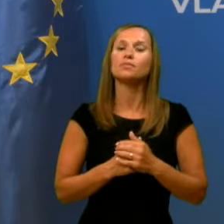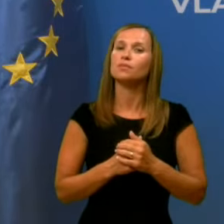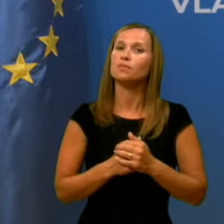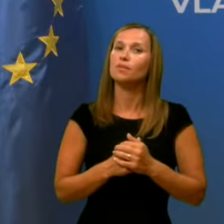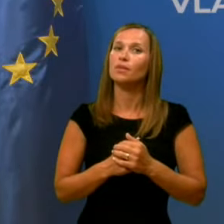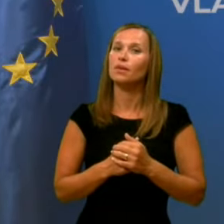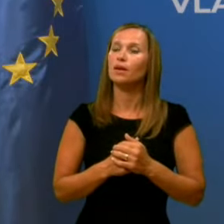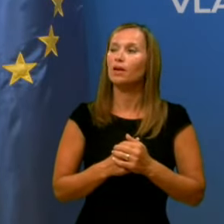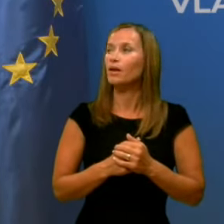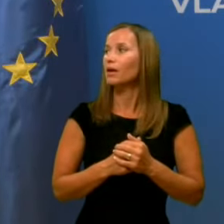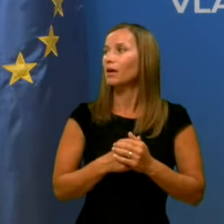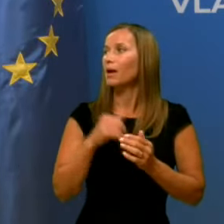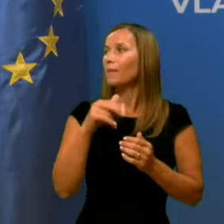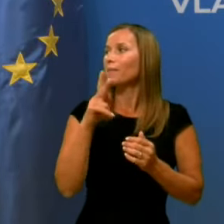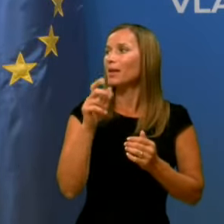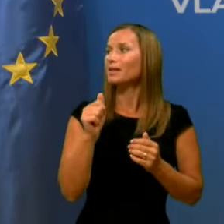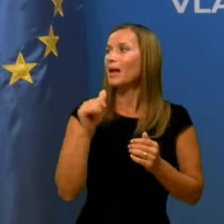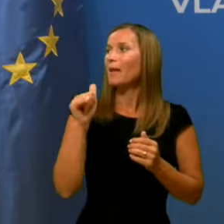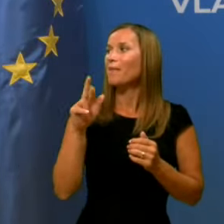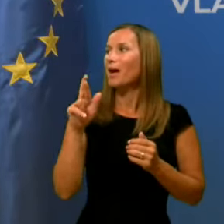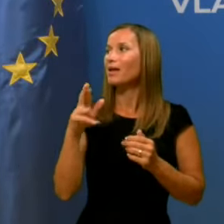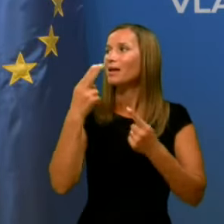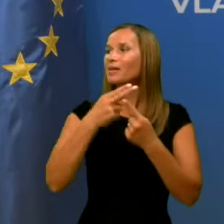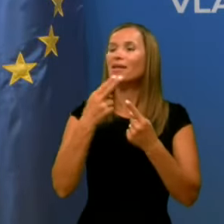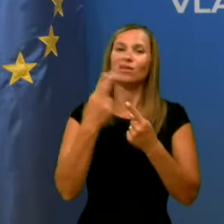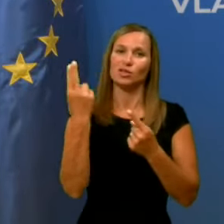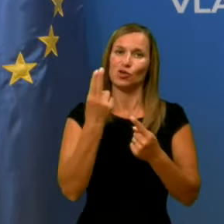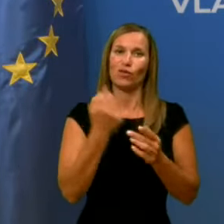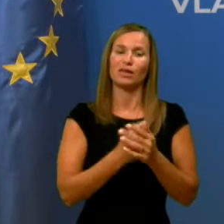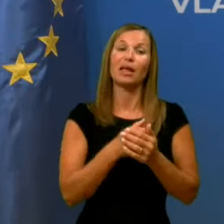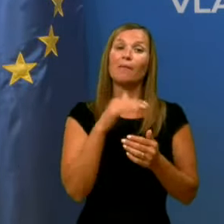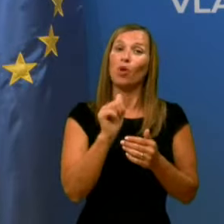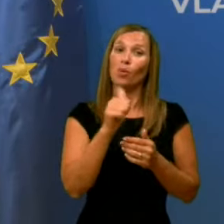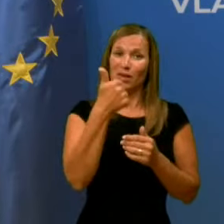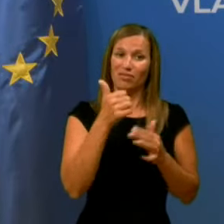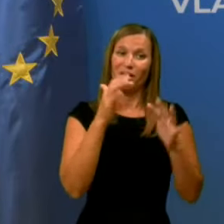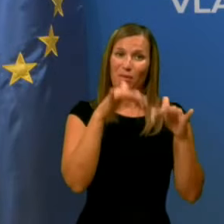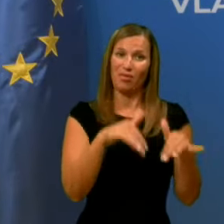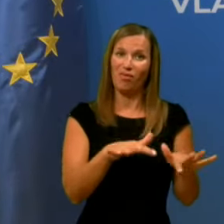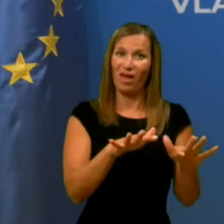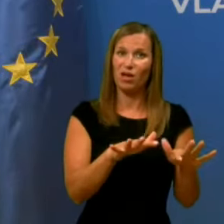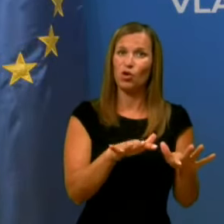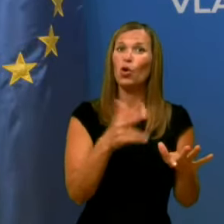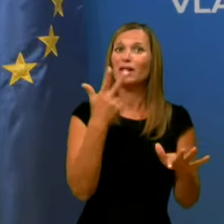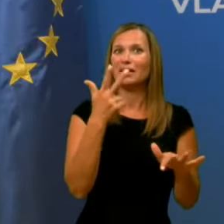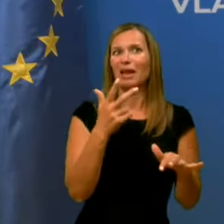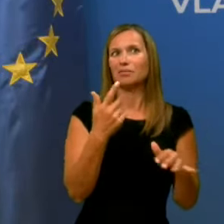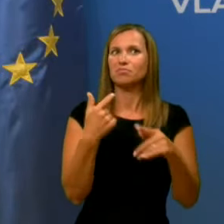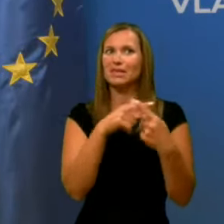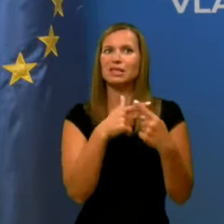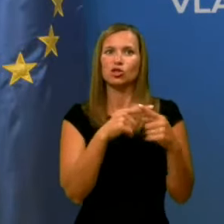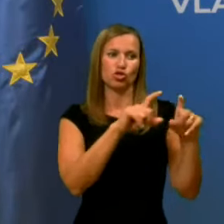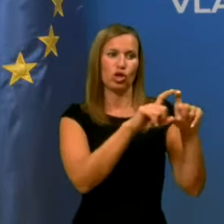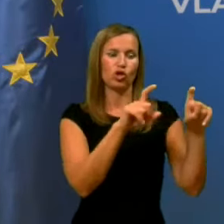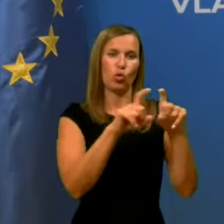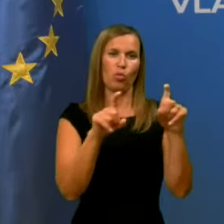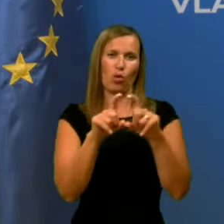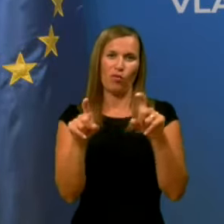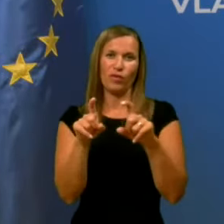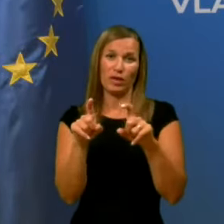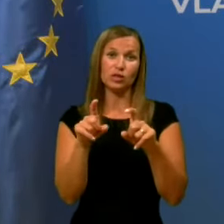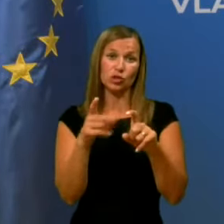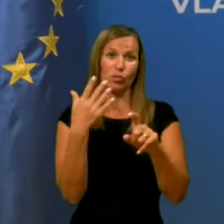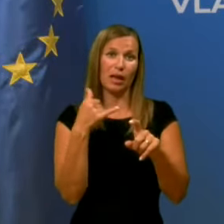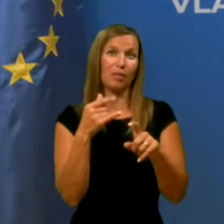Merti, Slovenija, zdaj po prvem valu in po tistih treh kritičnih domovih, torej so bili, oziroma so bile prevetreneni, ka ta